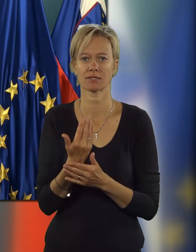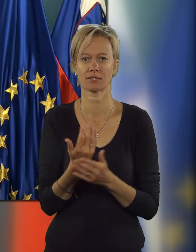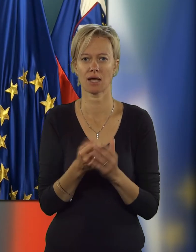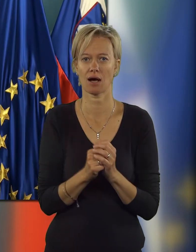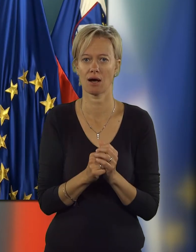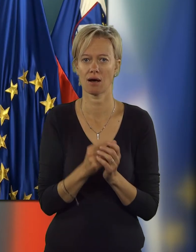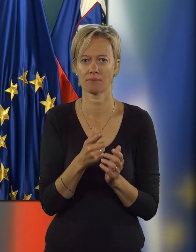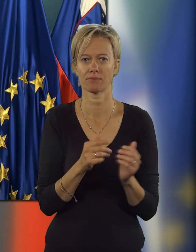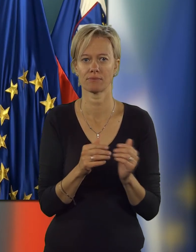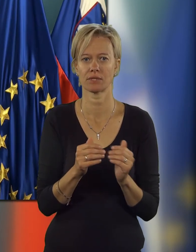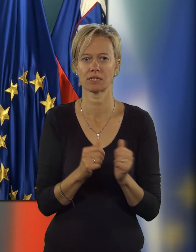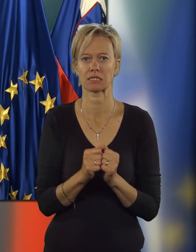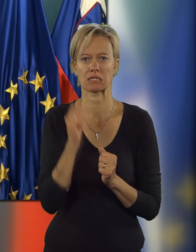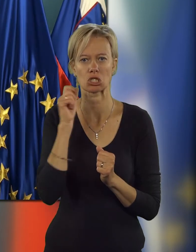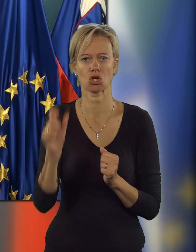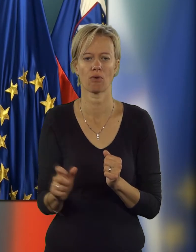ministrica TV Kavenja.